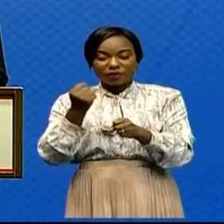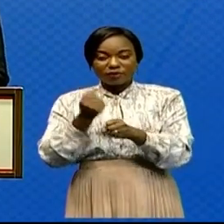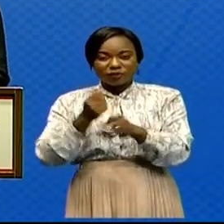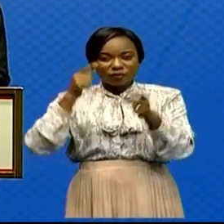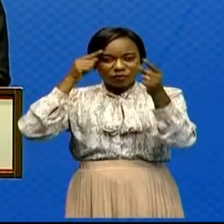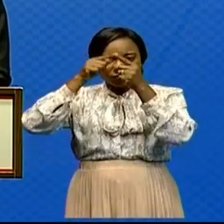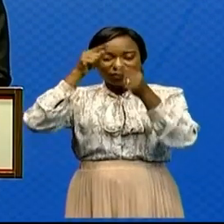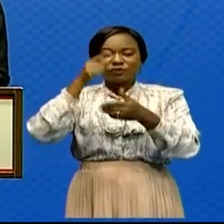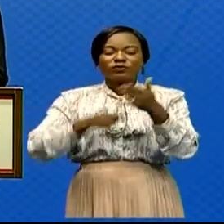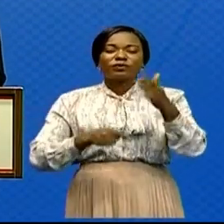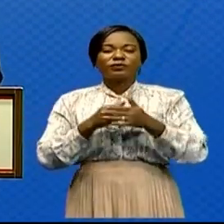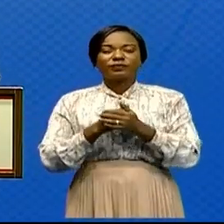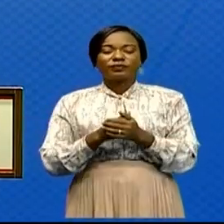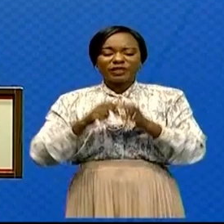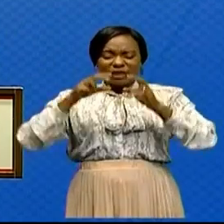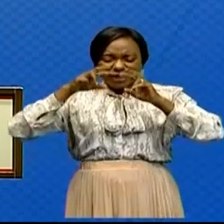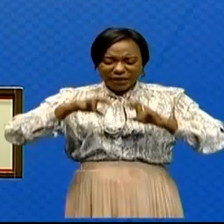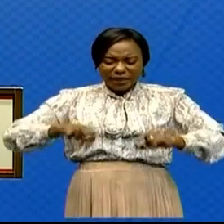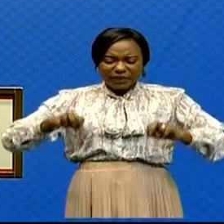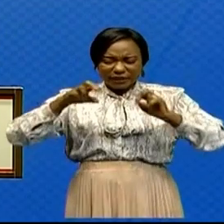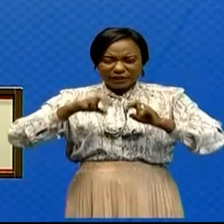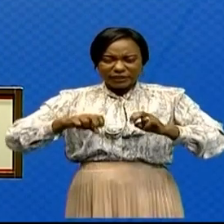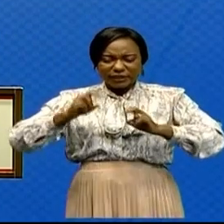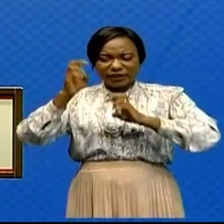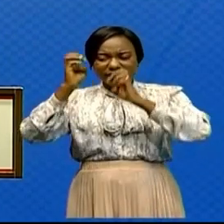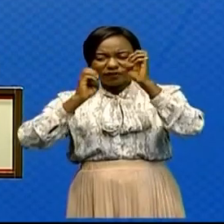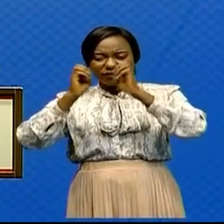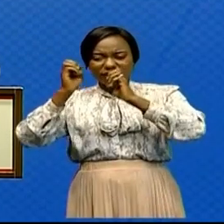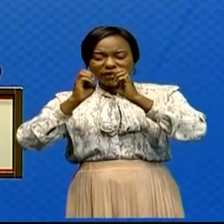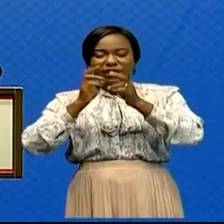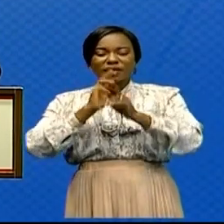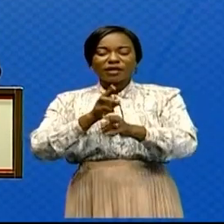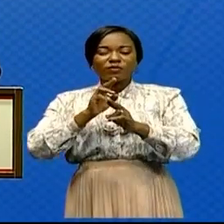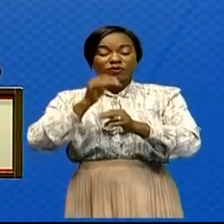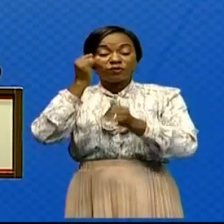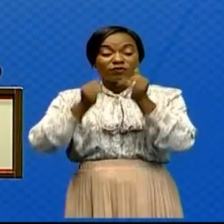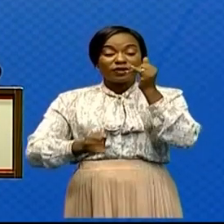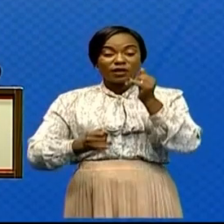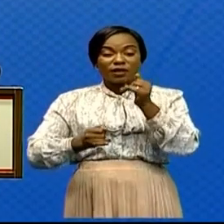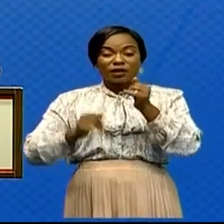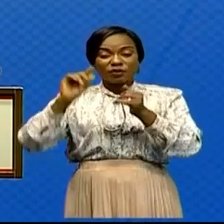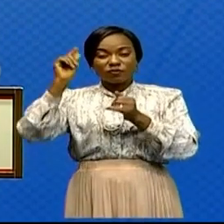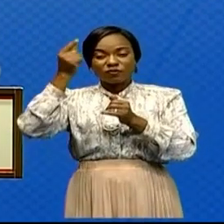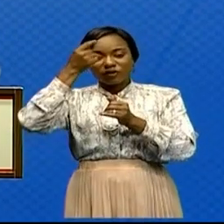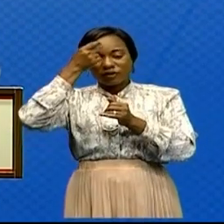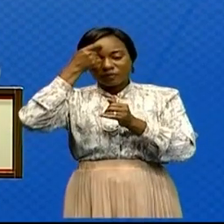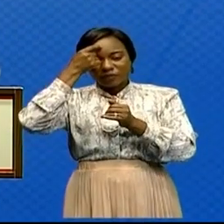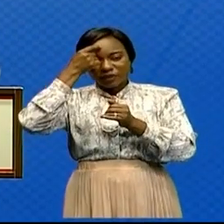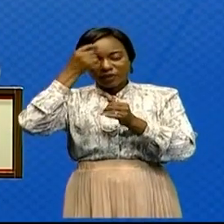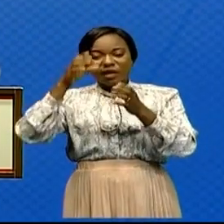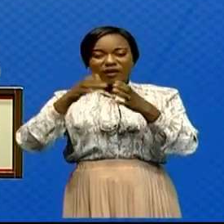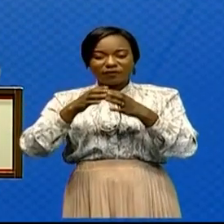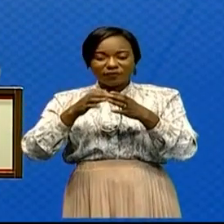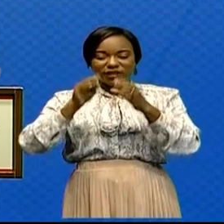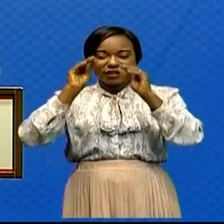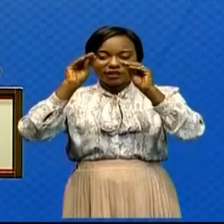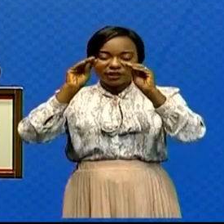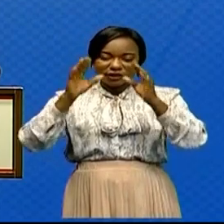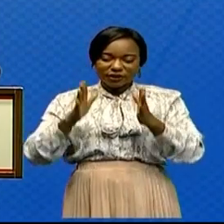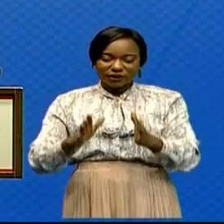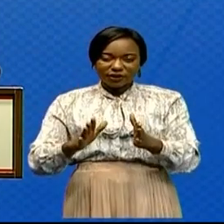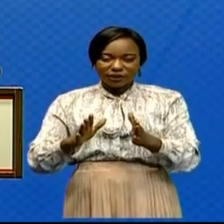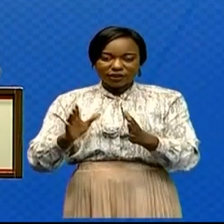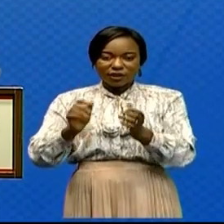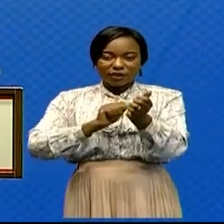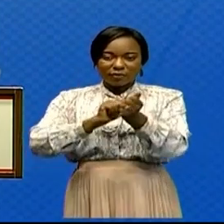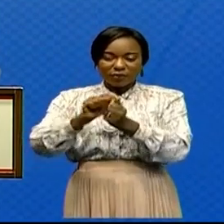objectif d'analyser et dévalider les rapports finales de la Commission paritaire gouvernement-bancs syndicales de l'EPSP tenus à